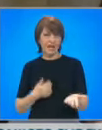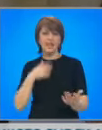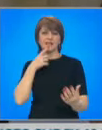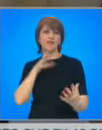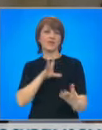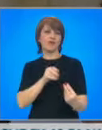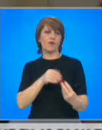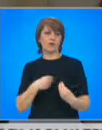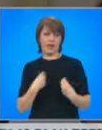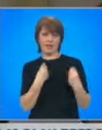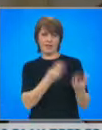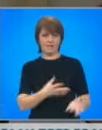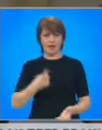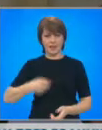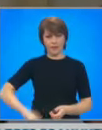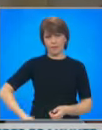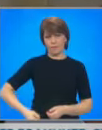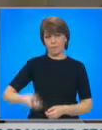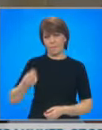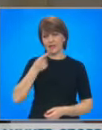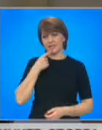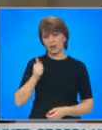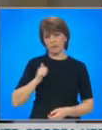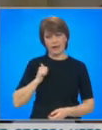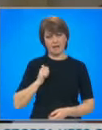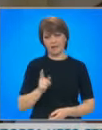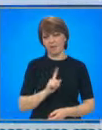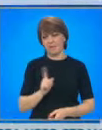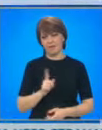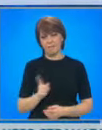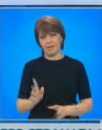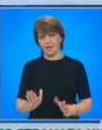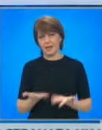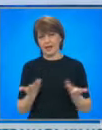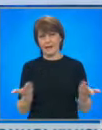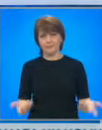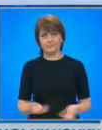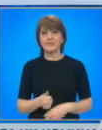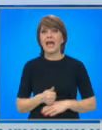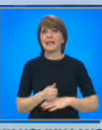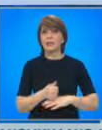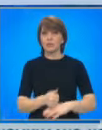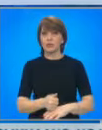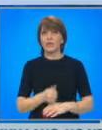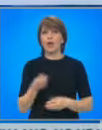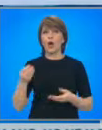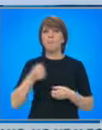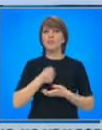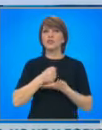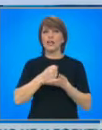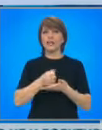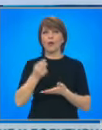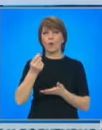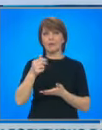една турба пари за отбраната, няма да стане. Депутатите от бюджетната комисия намалиха